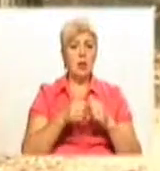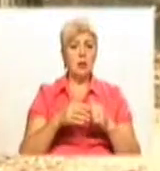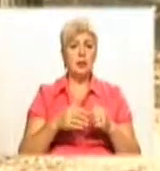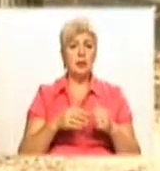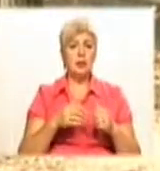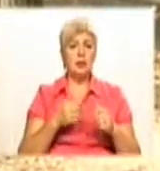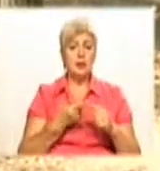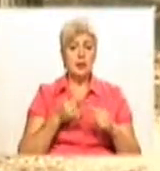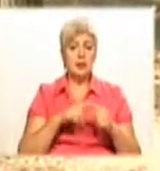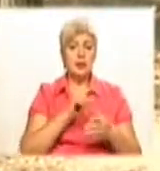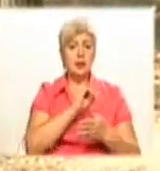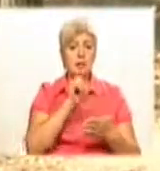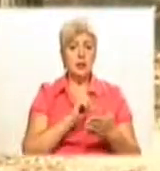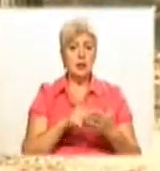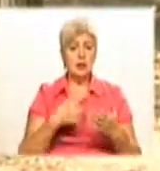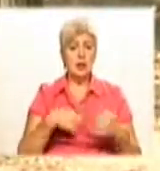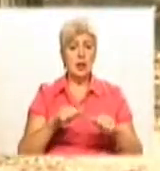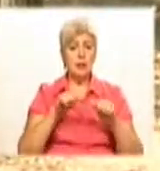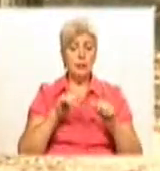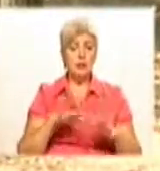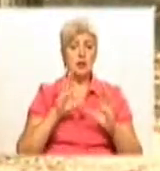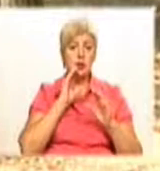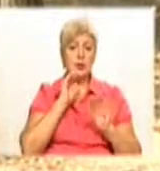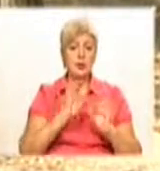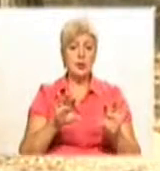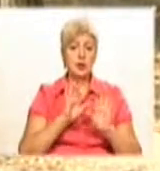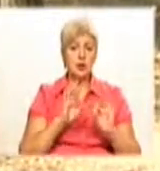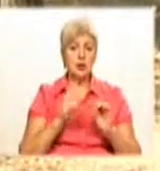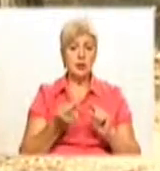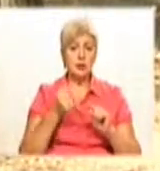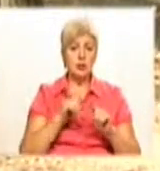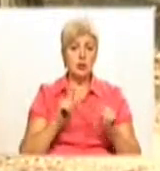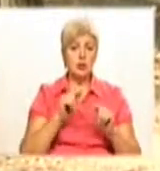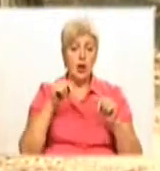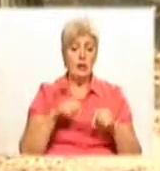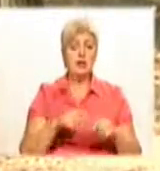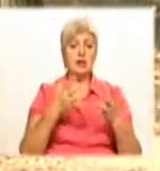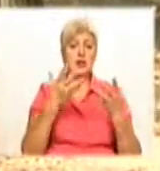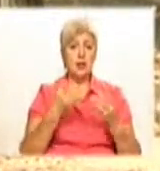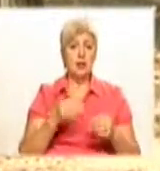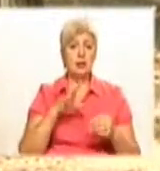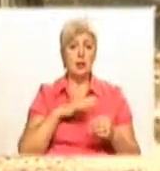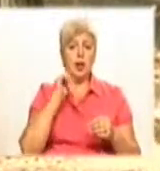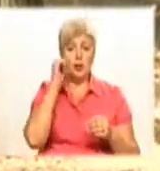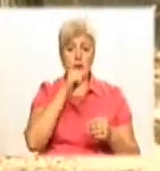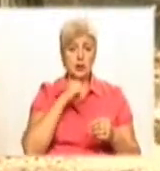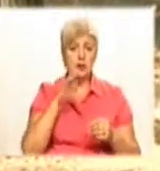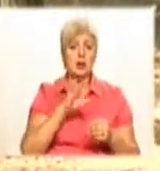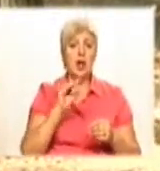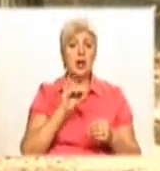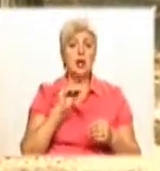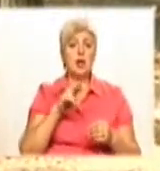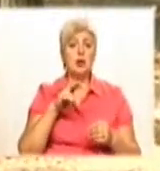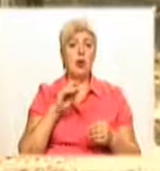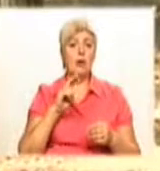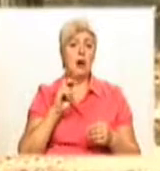до речі, цей вірш я вирішила прочитати тому, що саме в цей день була річниця Іловайську. І мені